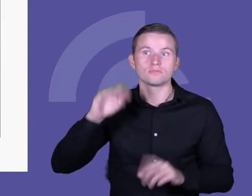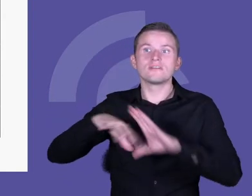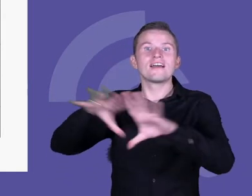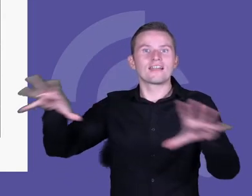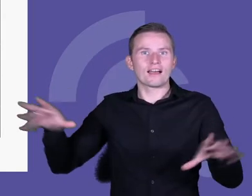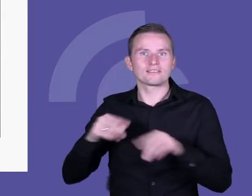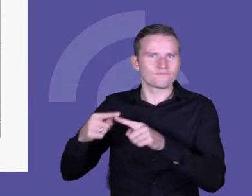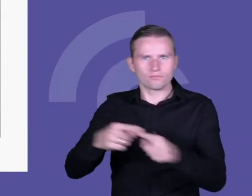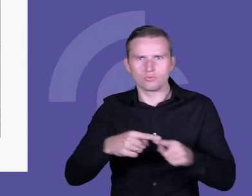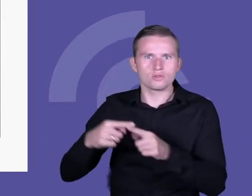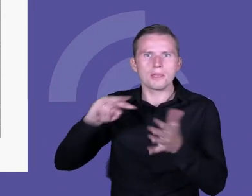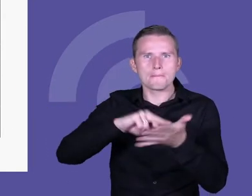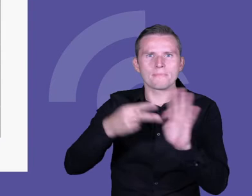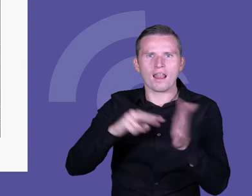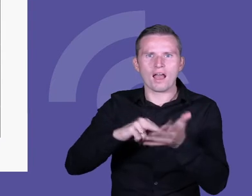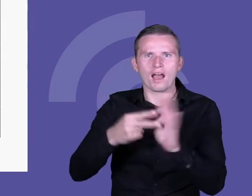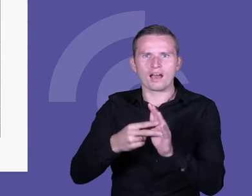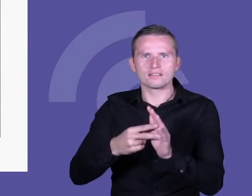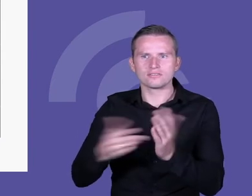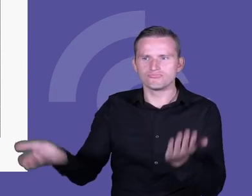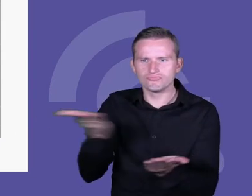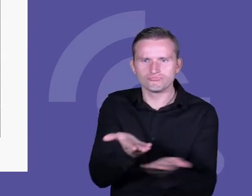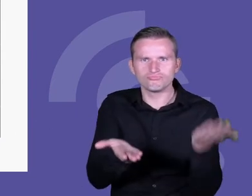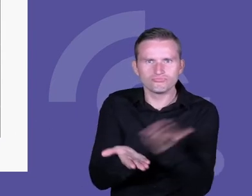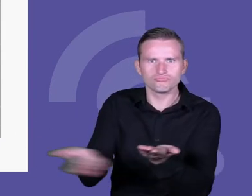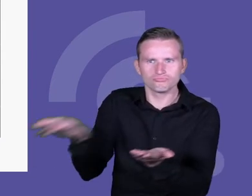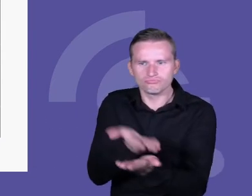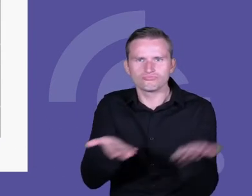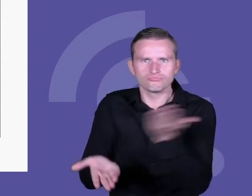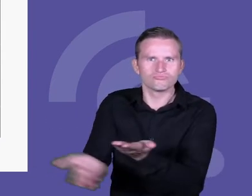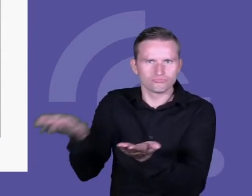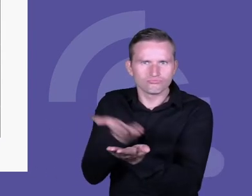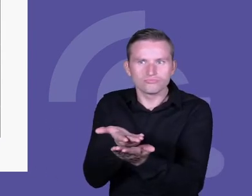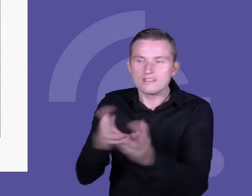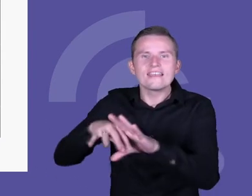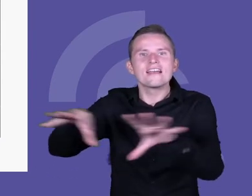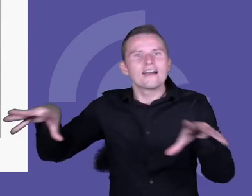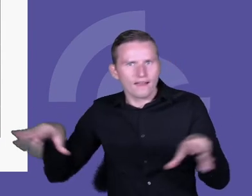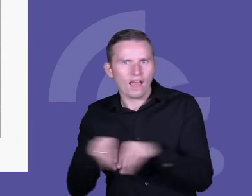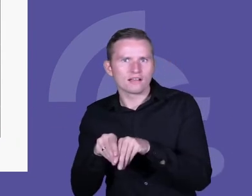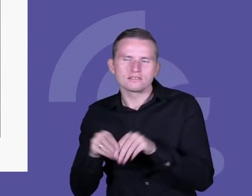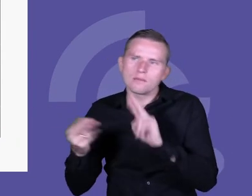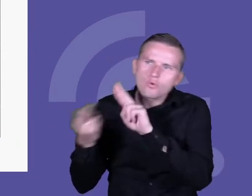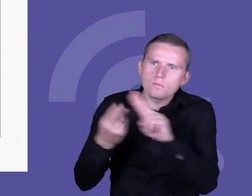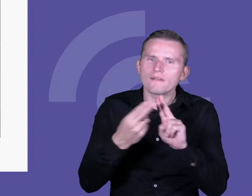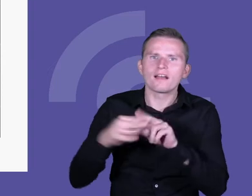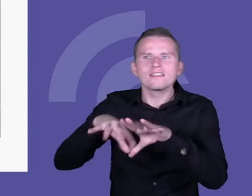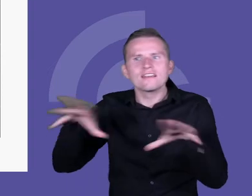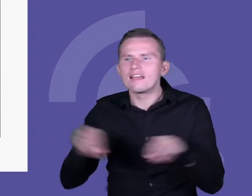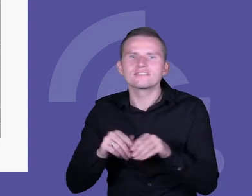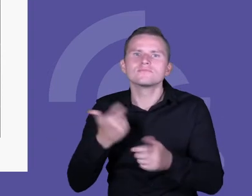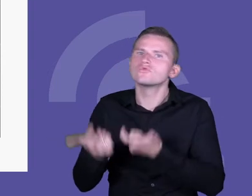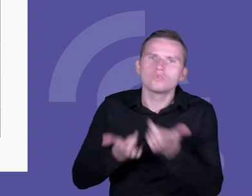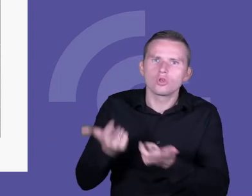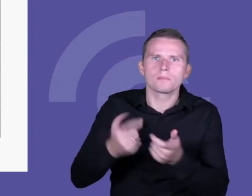swoje plany w planowanie zespołowe, czyli umawiali się, co będą robić razem, co będą robić we współpracy,